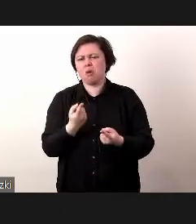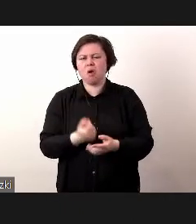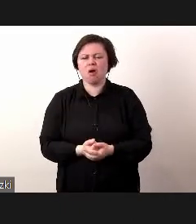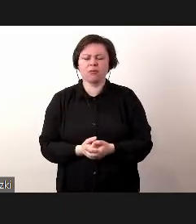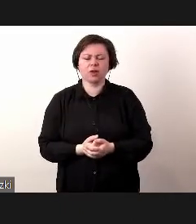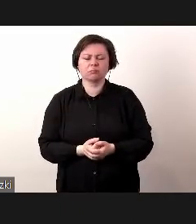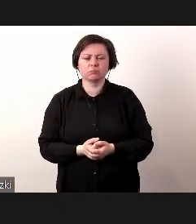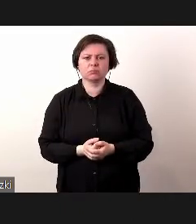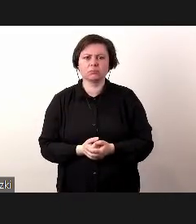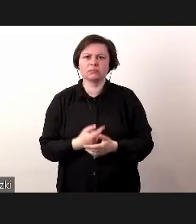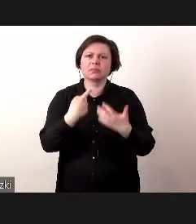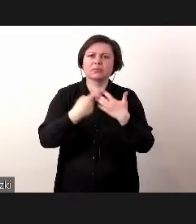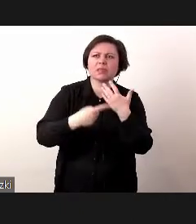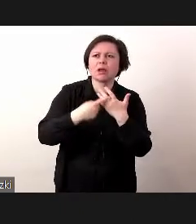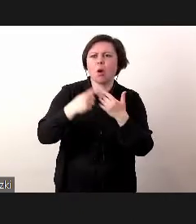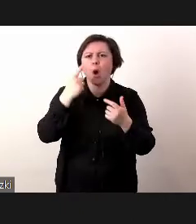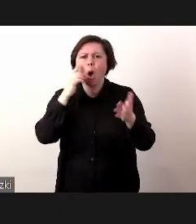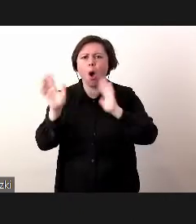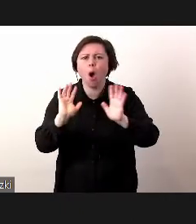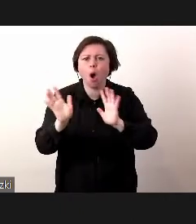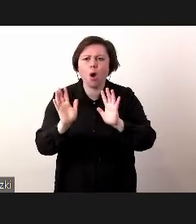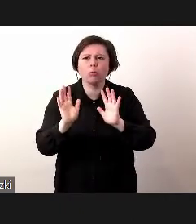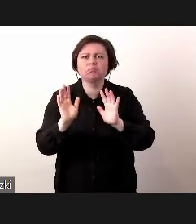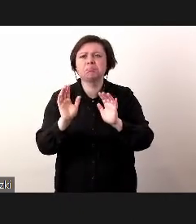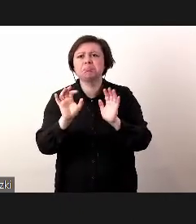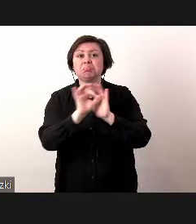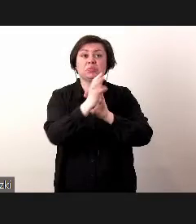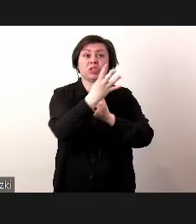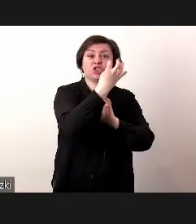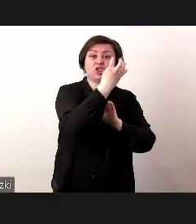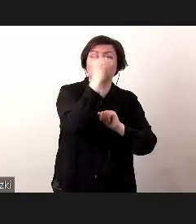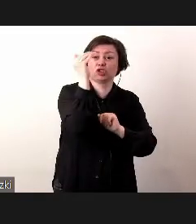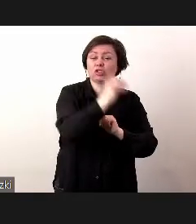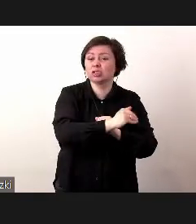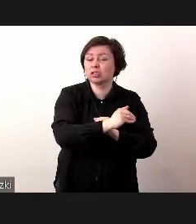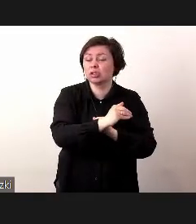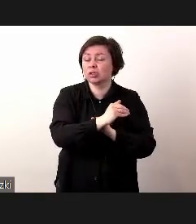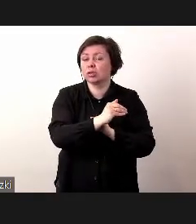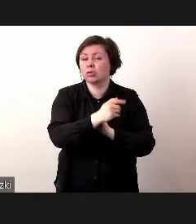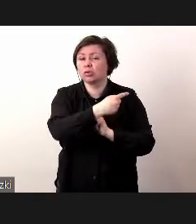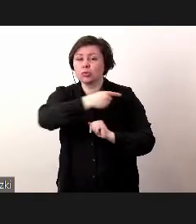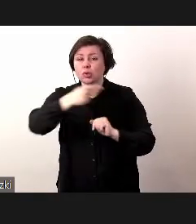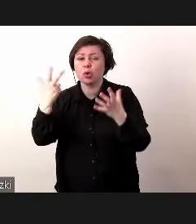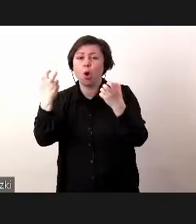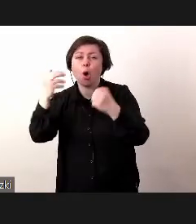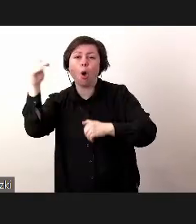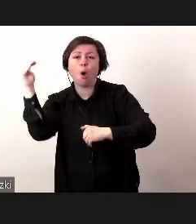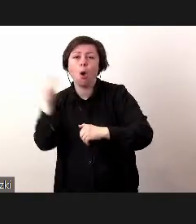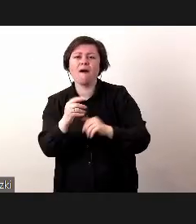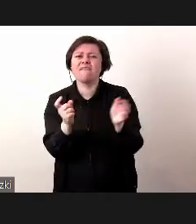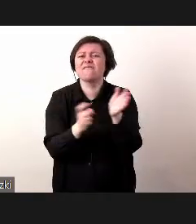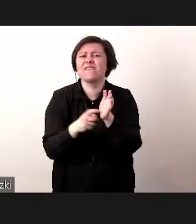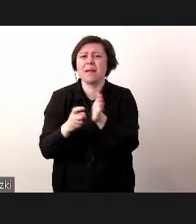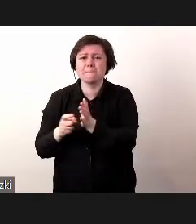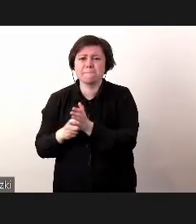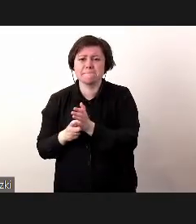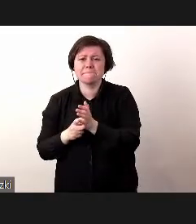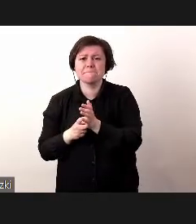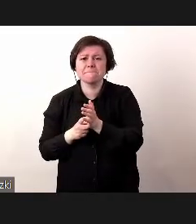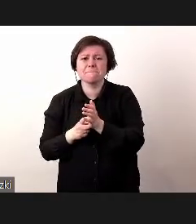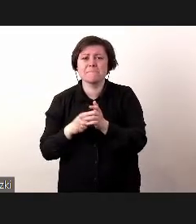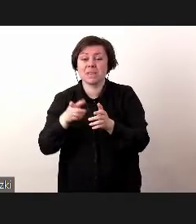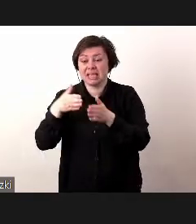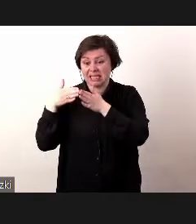ilości około od 400 tysięcy do 800 tysięcy wymagań per